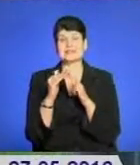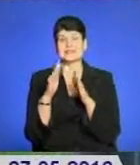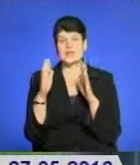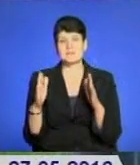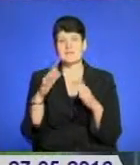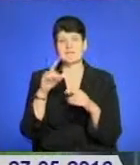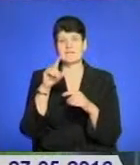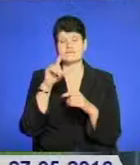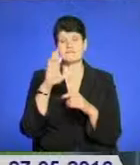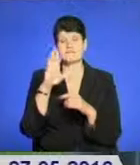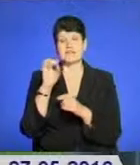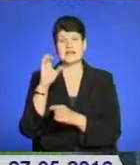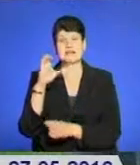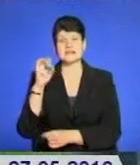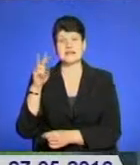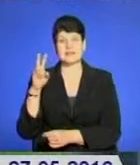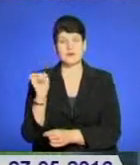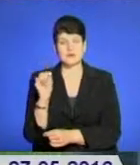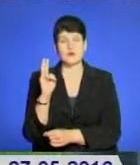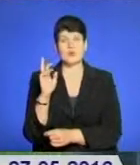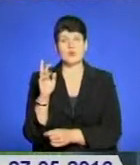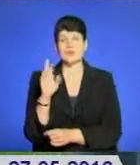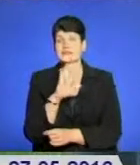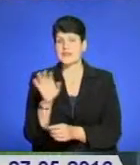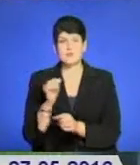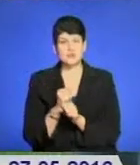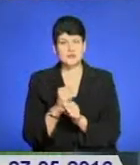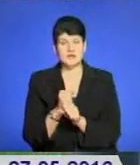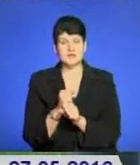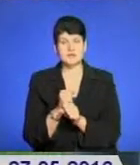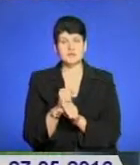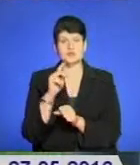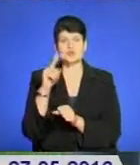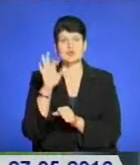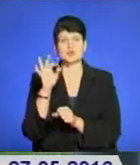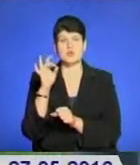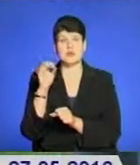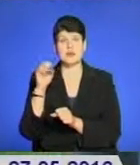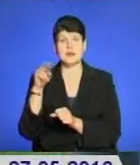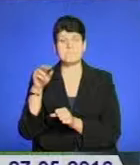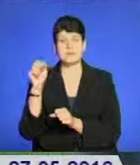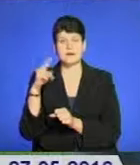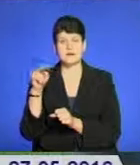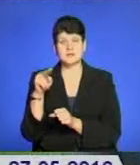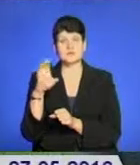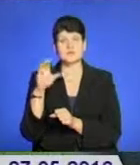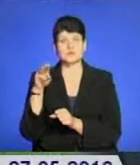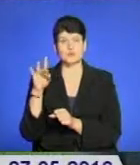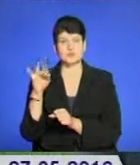у Колодіївці під Волчицького району, не працюватиме табір «Зорипад», це що в селі Струсів